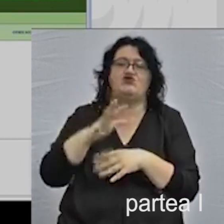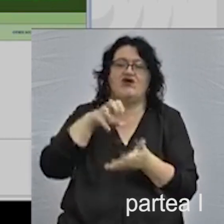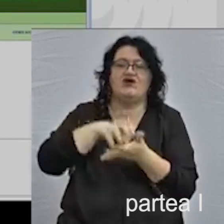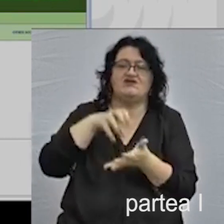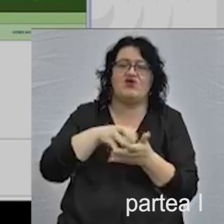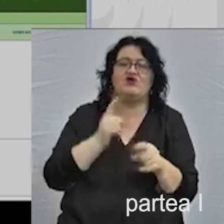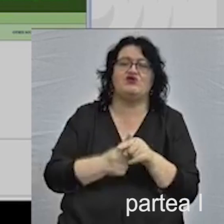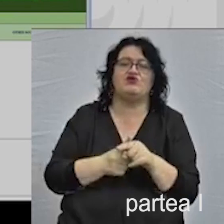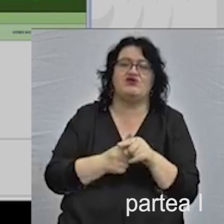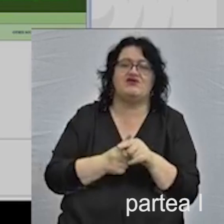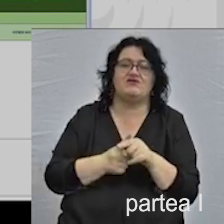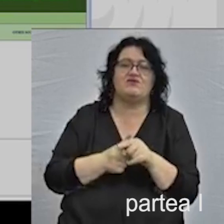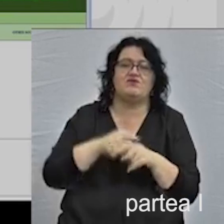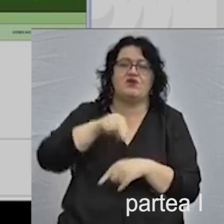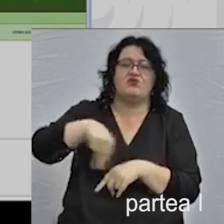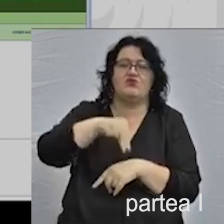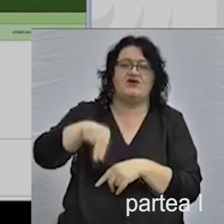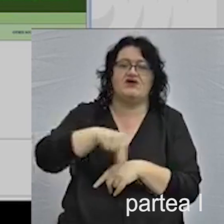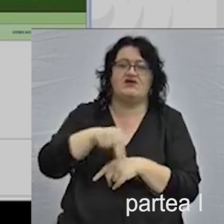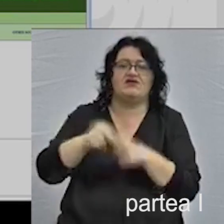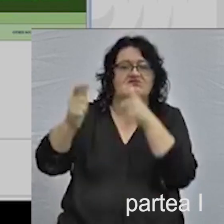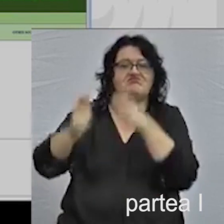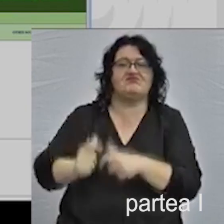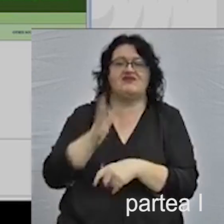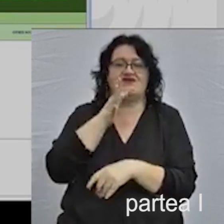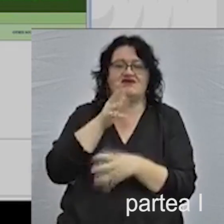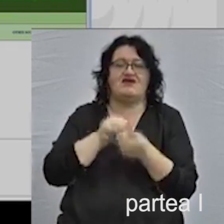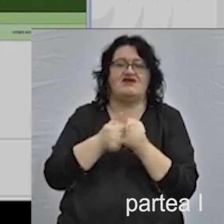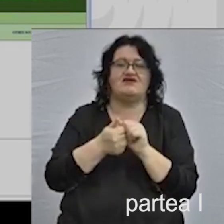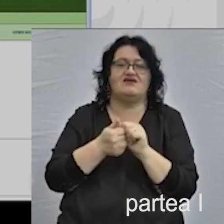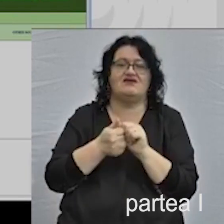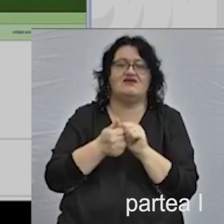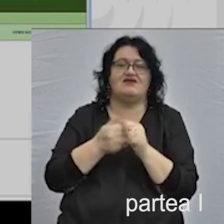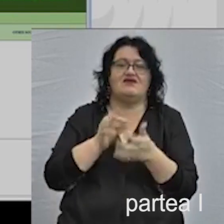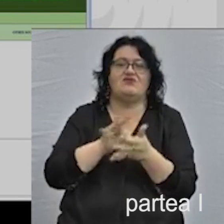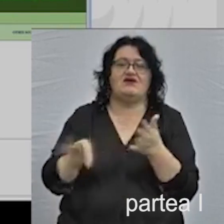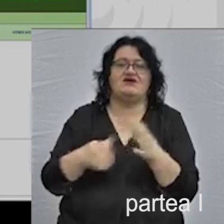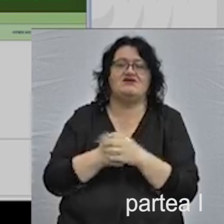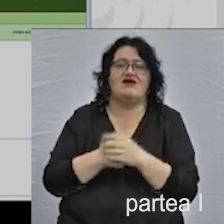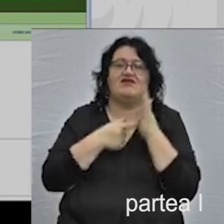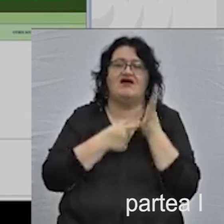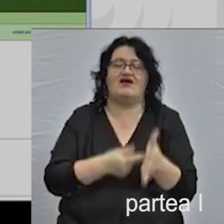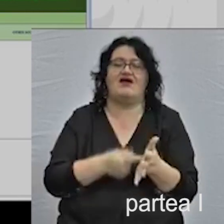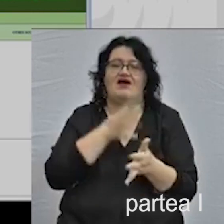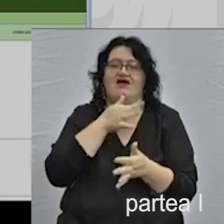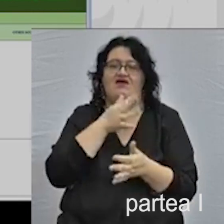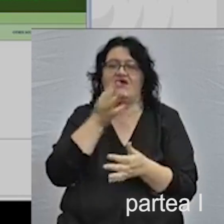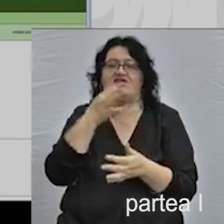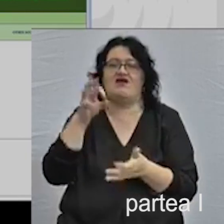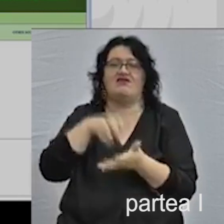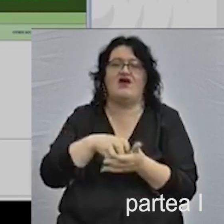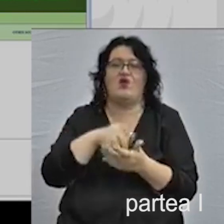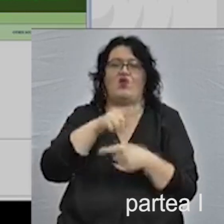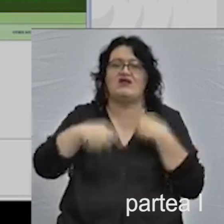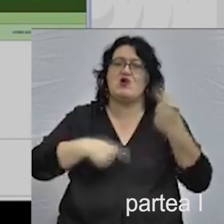regiuni, dar și bucătăria tipică izraeliană sau nord-africană, deci și a evreilor din alte regiuni